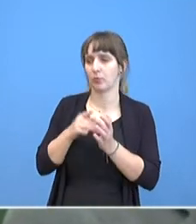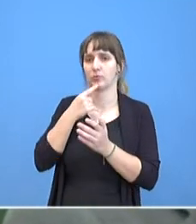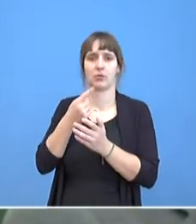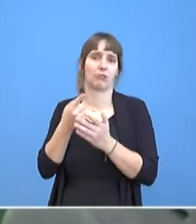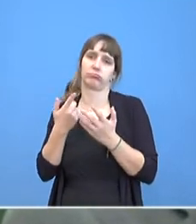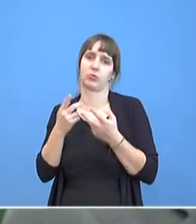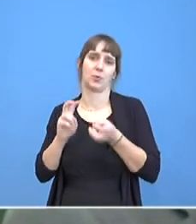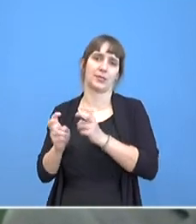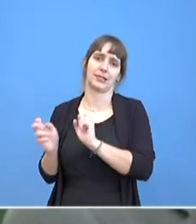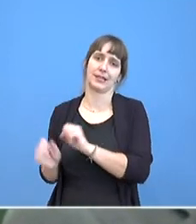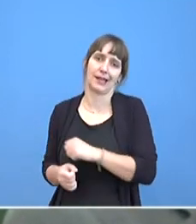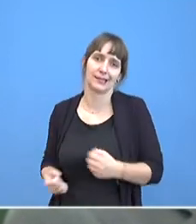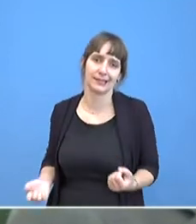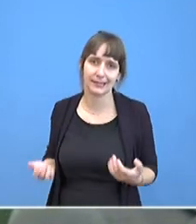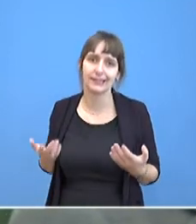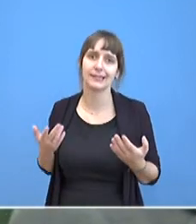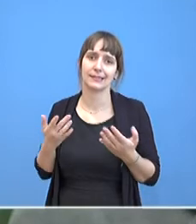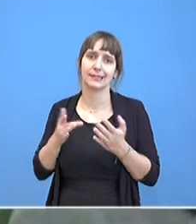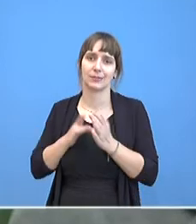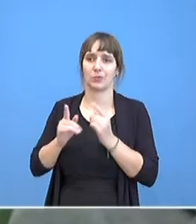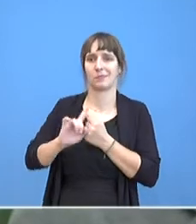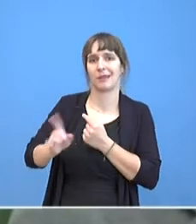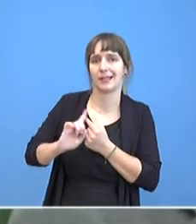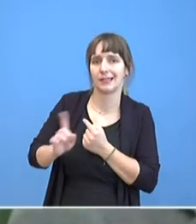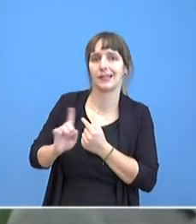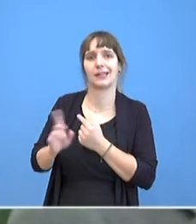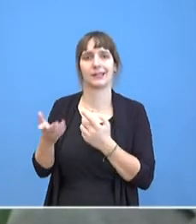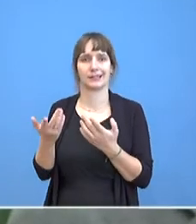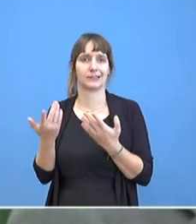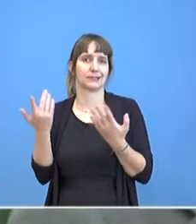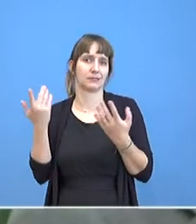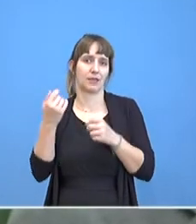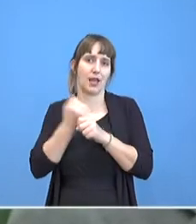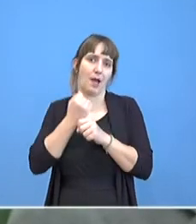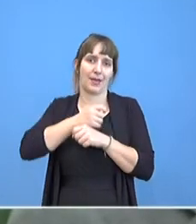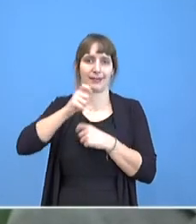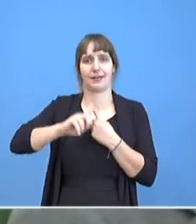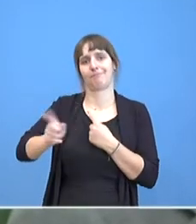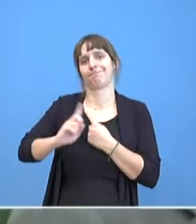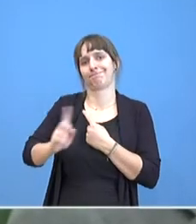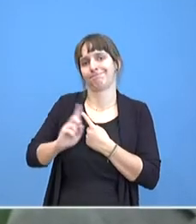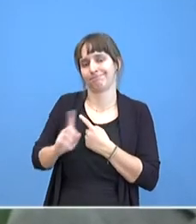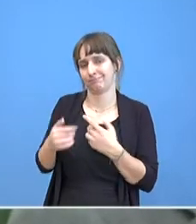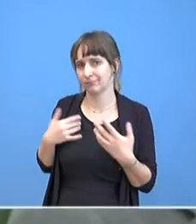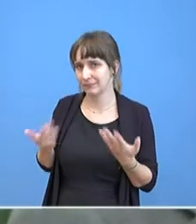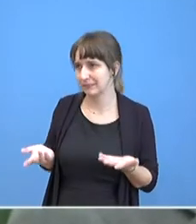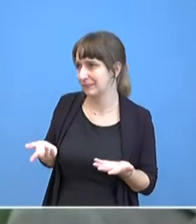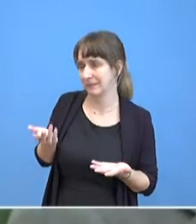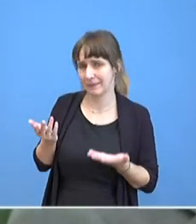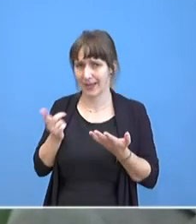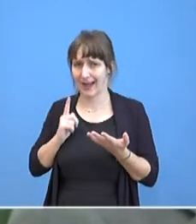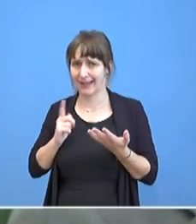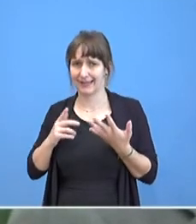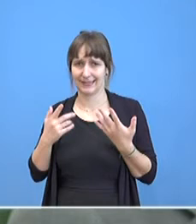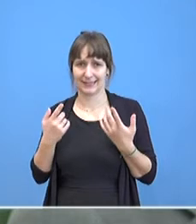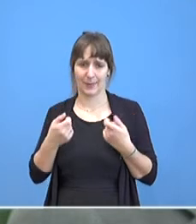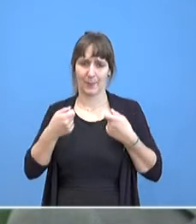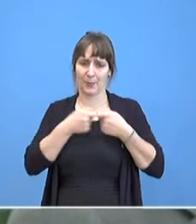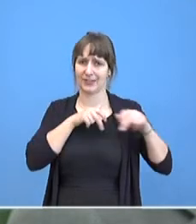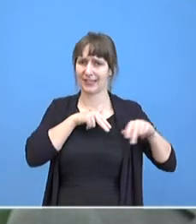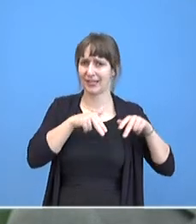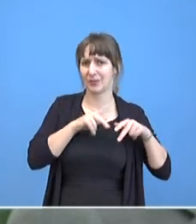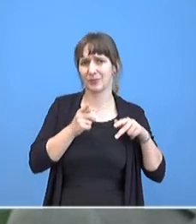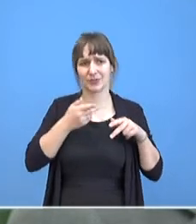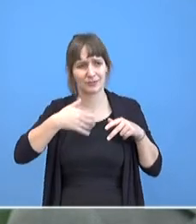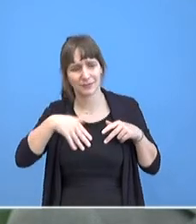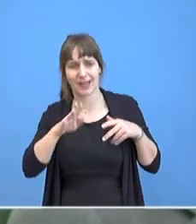mit Hinblick auf das Pendeln von Arbeitspendlern, müsste man da nicht trotzdem von Seiten des Bundes jetzt stärker drängen,